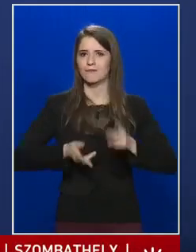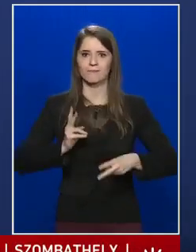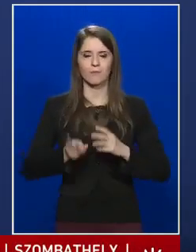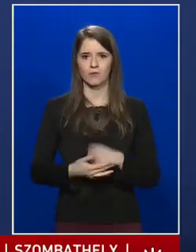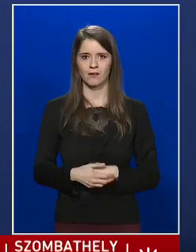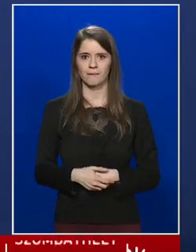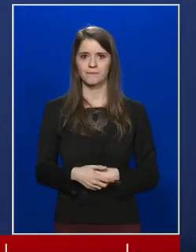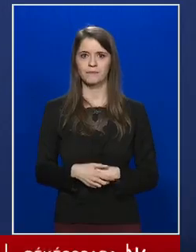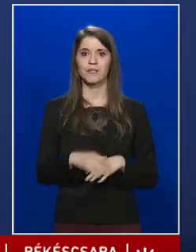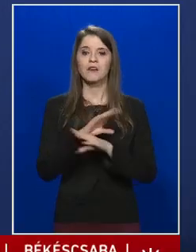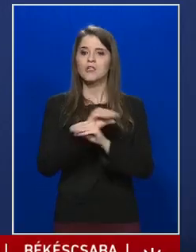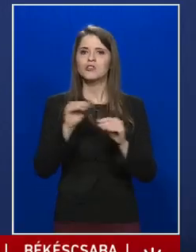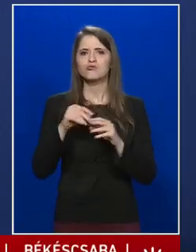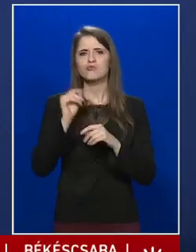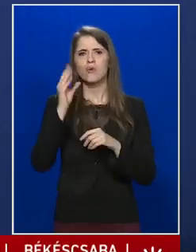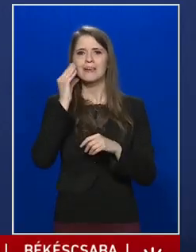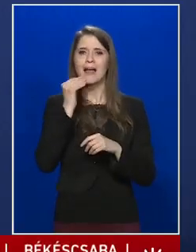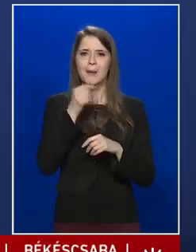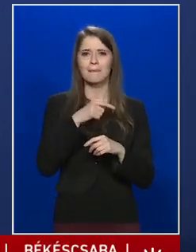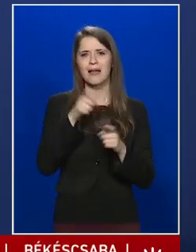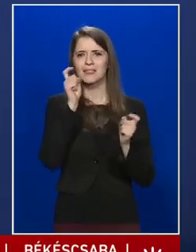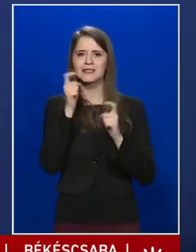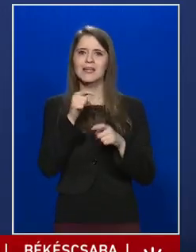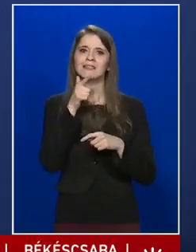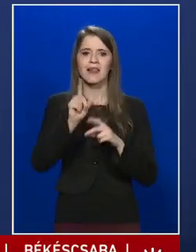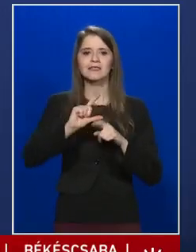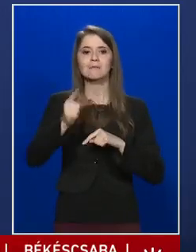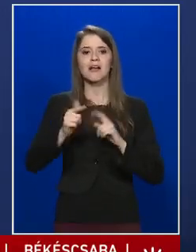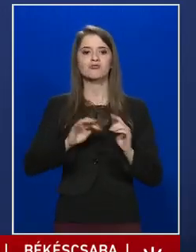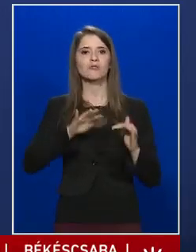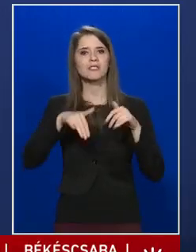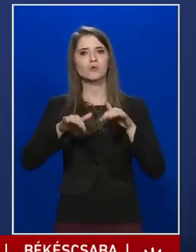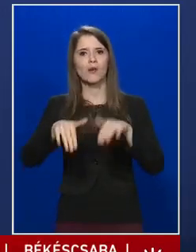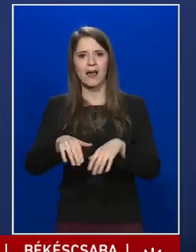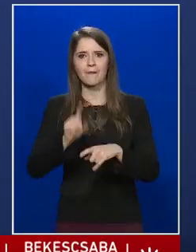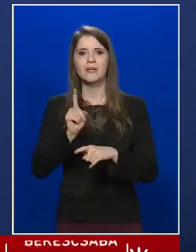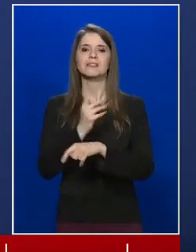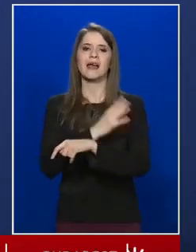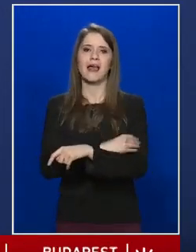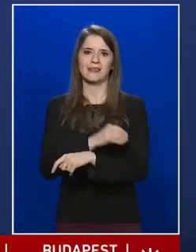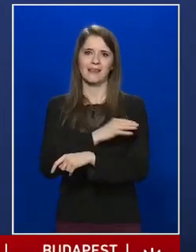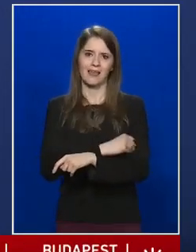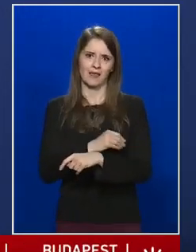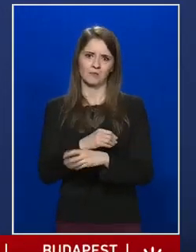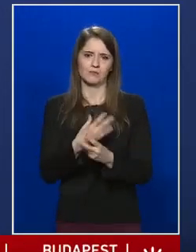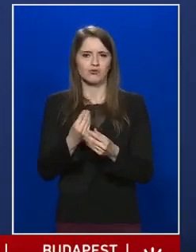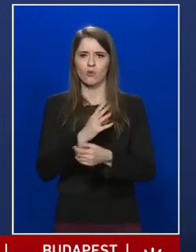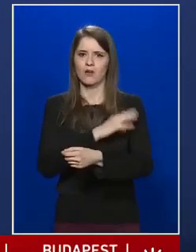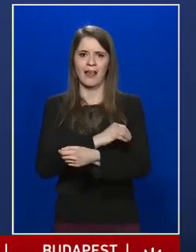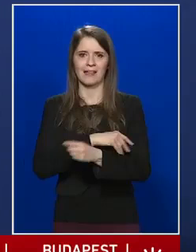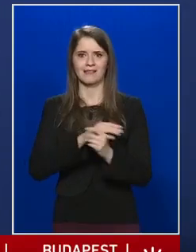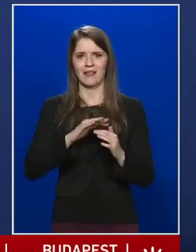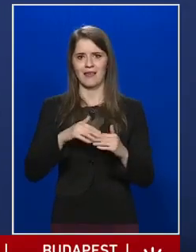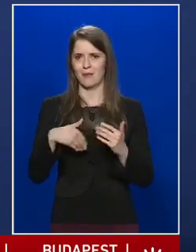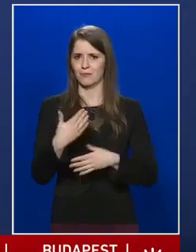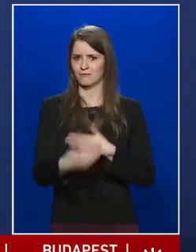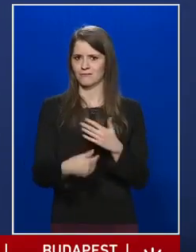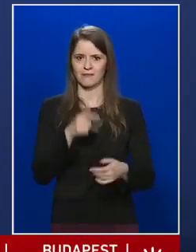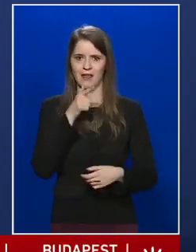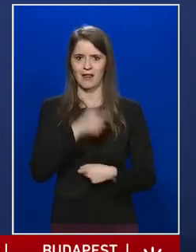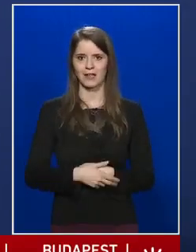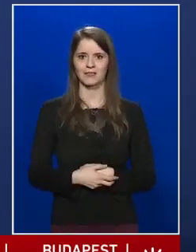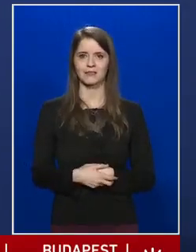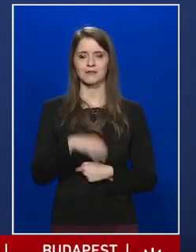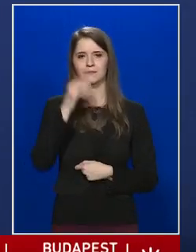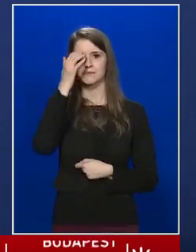Sokak szerint lesz egy második hullám, ami sokkal enyhébb lefolyású lesz, mint ez, hiszen